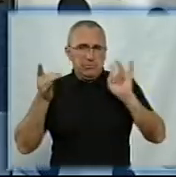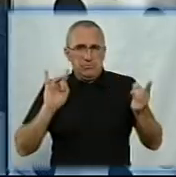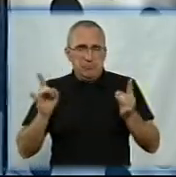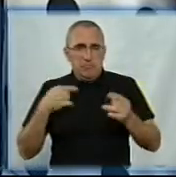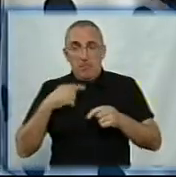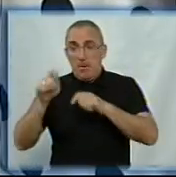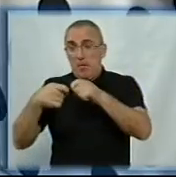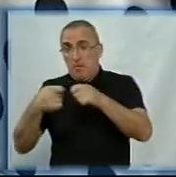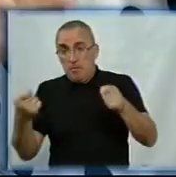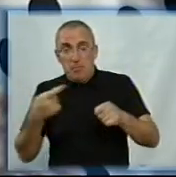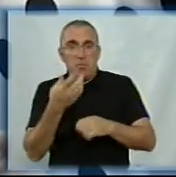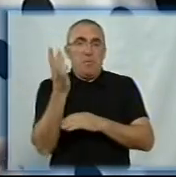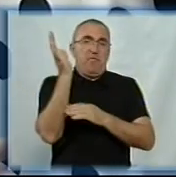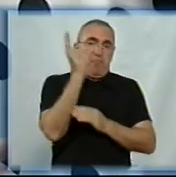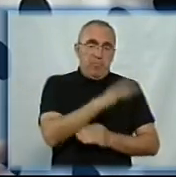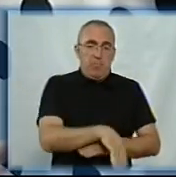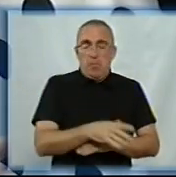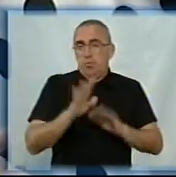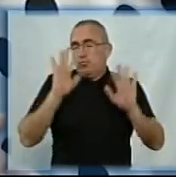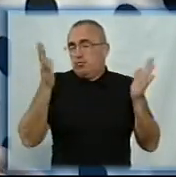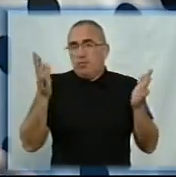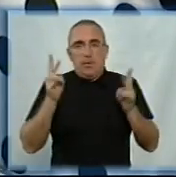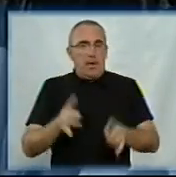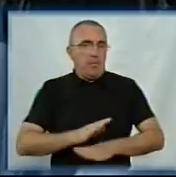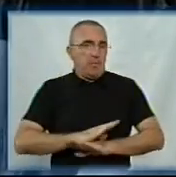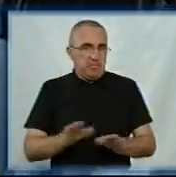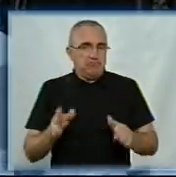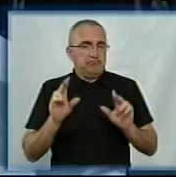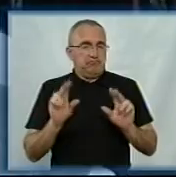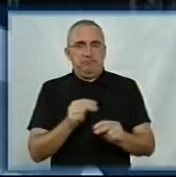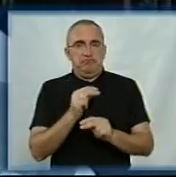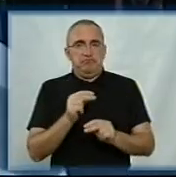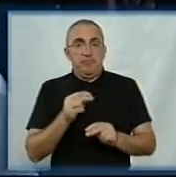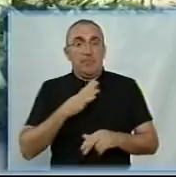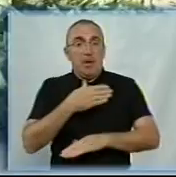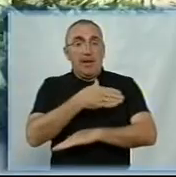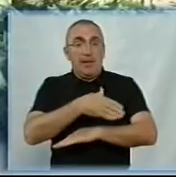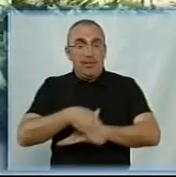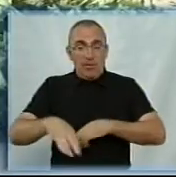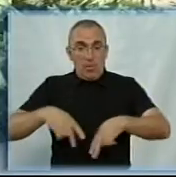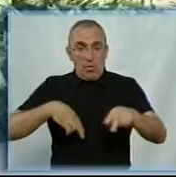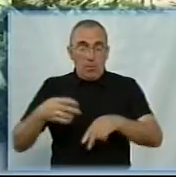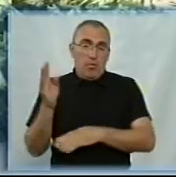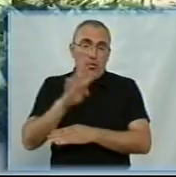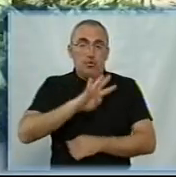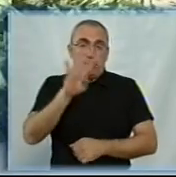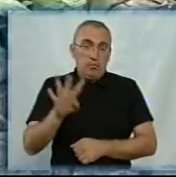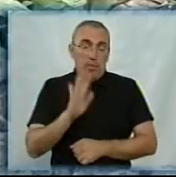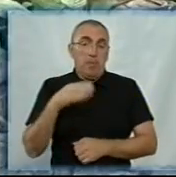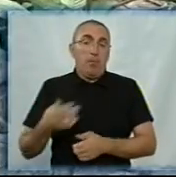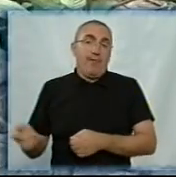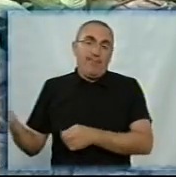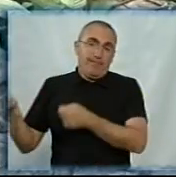Поки я зав'язала тут, воно і впало. Дивом ніхто не постраждав. Каже, дерево на тротуарі пролежало чотири години. Потім викликали